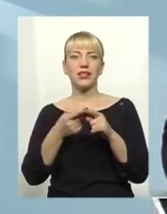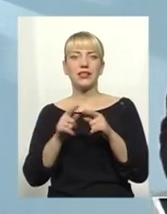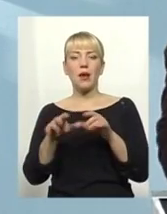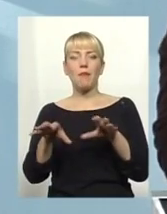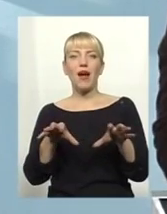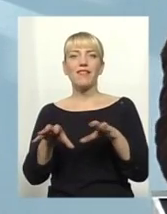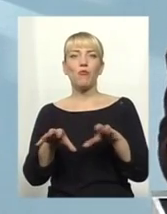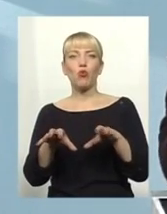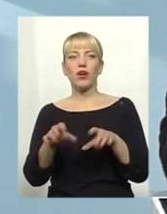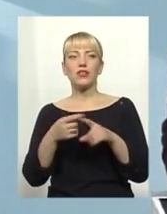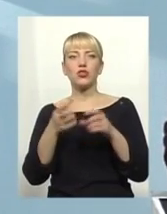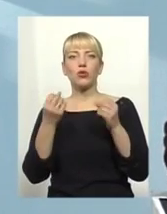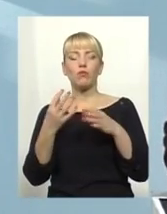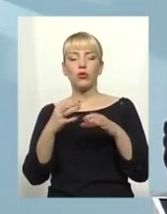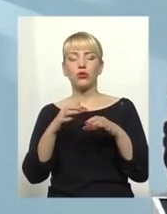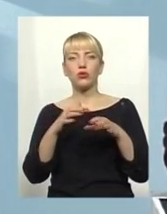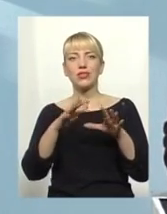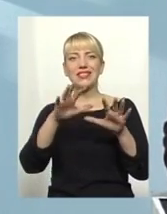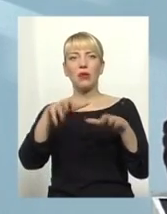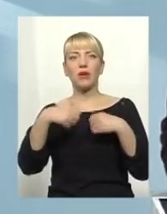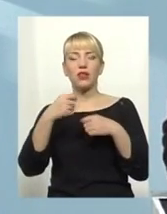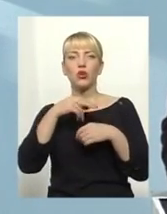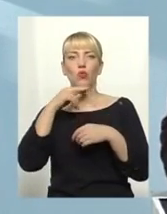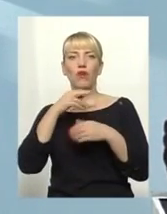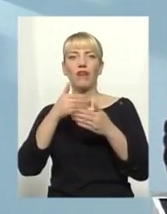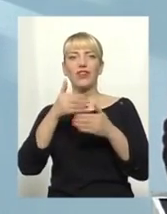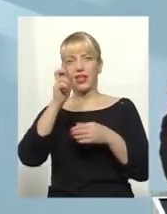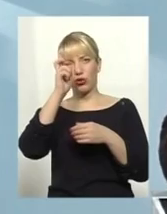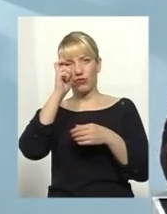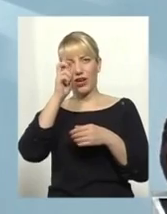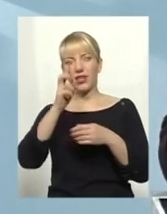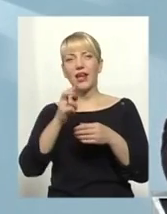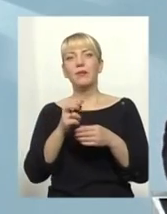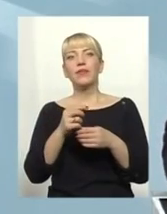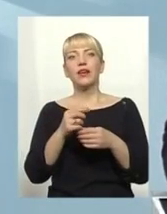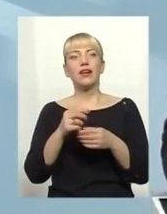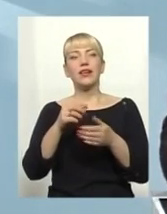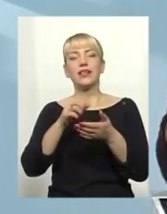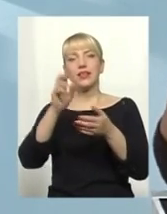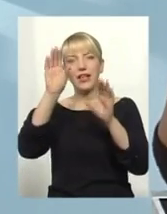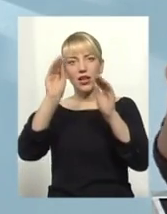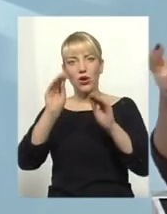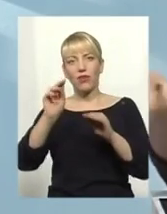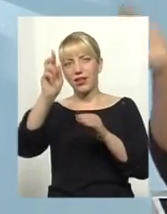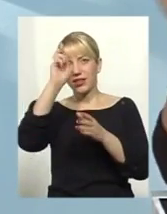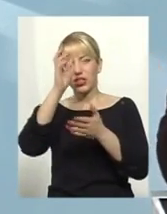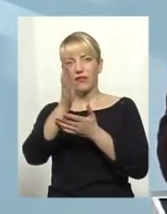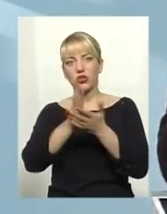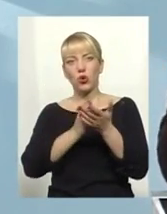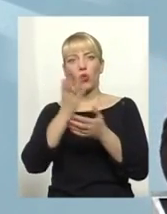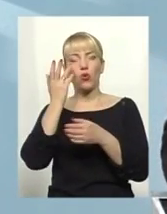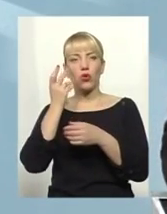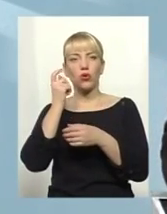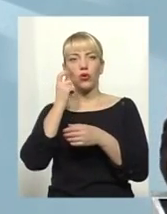щоб просто відтягнути увагу від є декларування державних службовців, там, і вищих посадовців. Коли країна буде